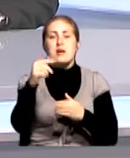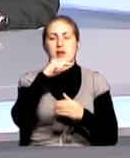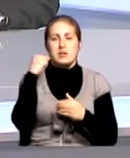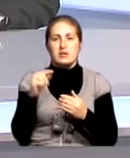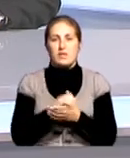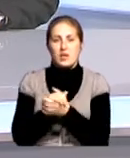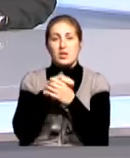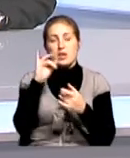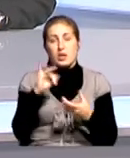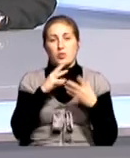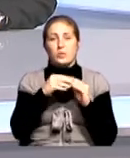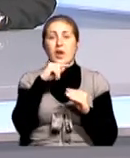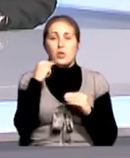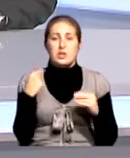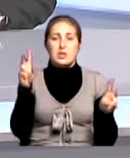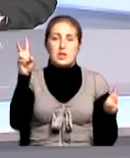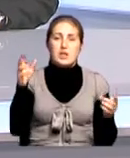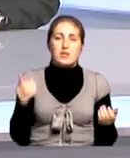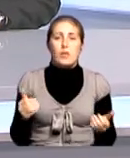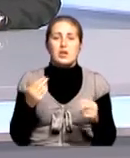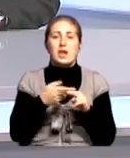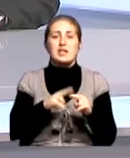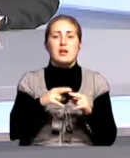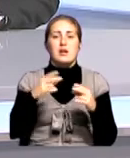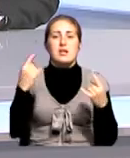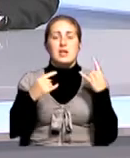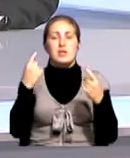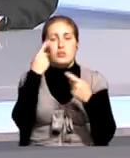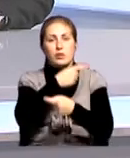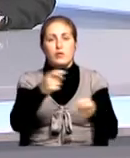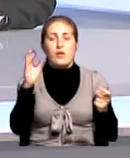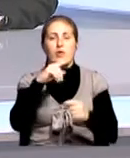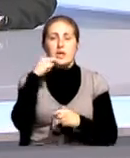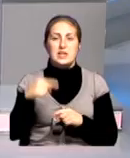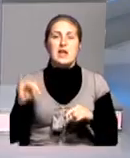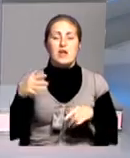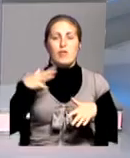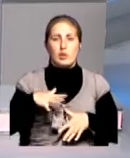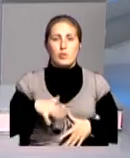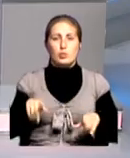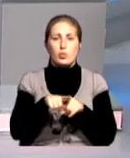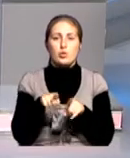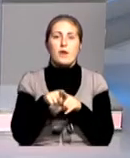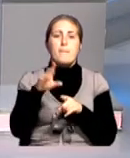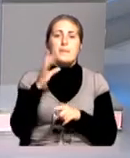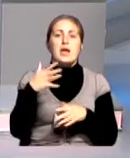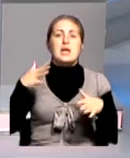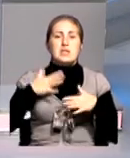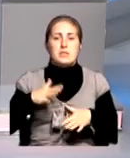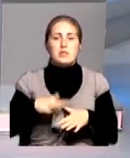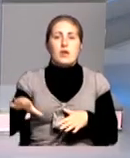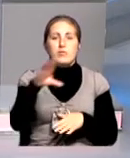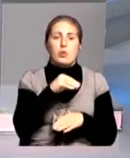И, собственно говоря, «Россия сегодня» — это радиостанция, которая вещает внутри России, в Крыму непосредственно. На крымском медиапространстве это